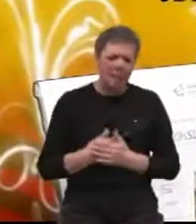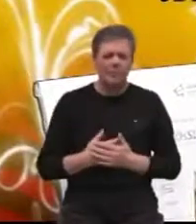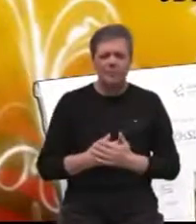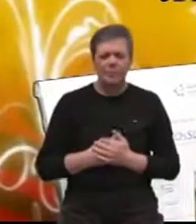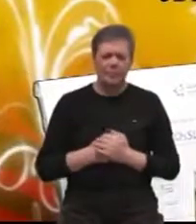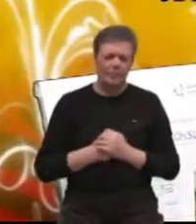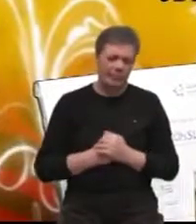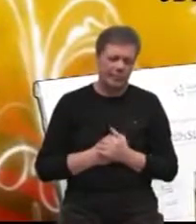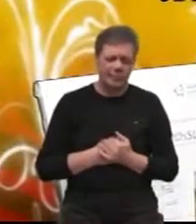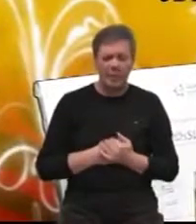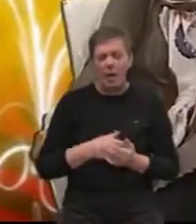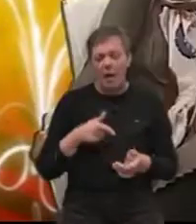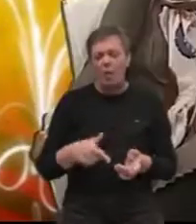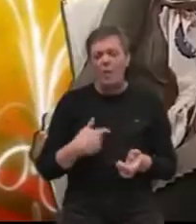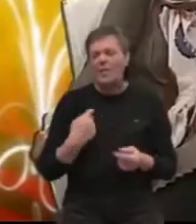samo njegovan.